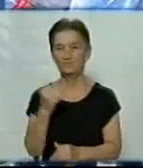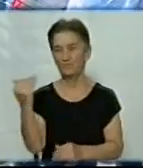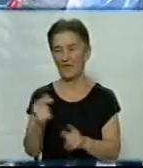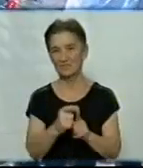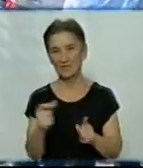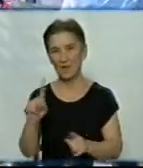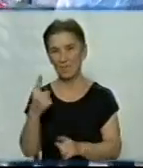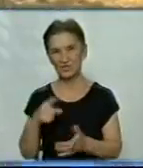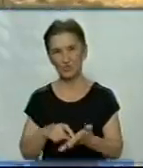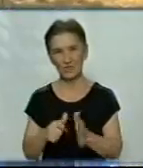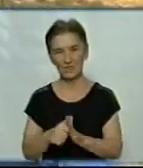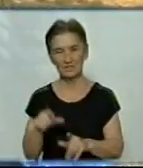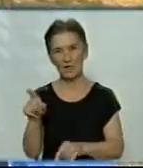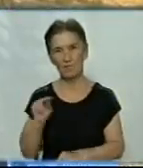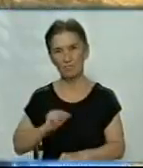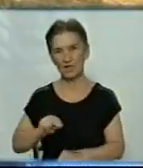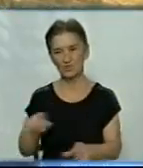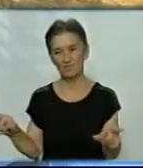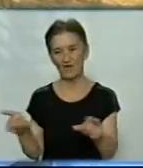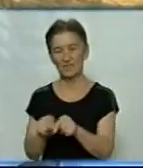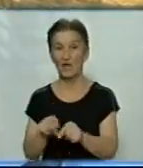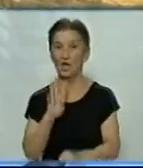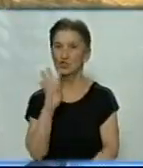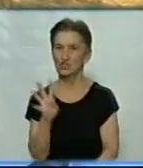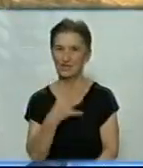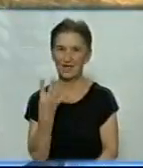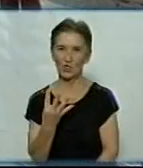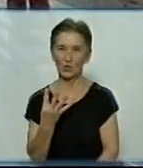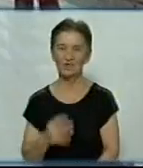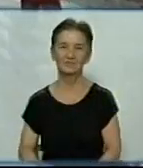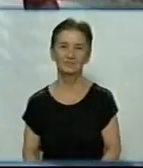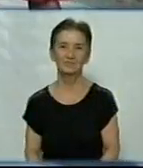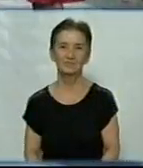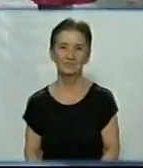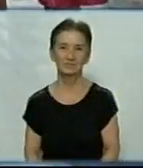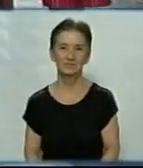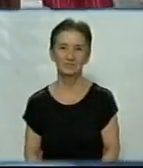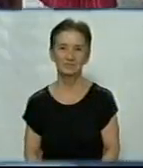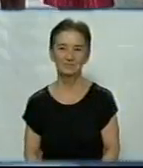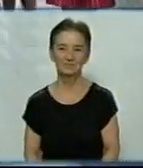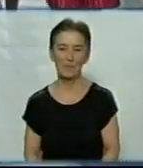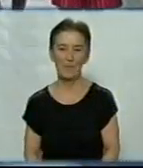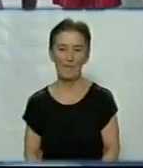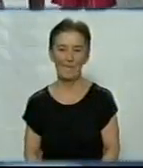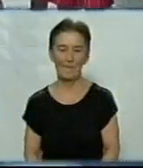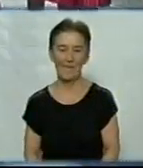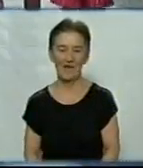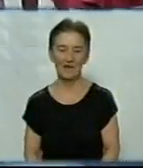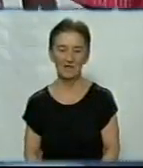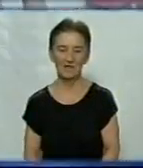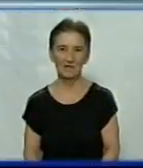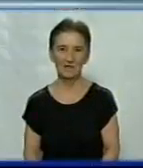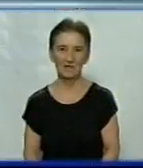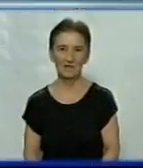своїм першим класом працюватиме чотири роки. Олександра Ільченко, Олександр Донцов. Новини на Суспільному. Кропивницький.